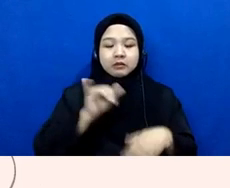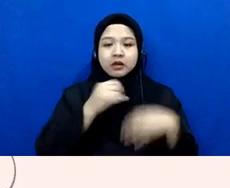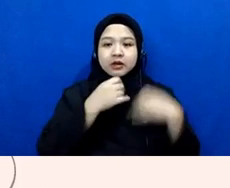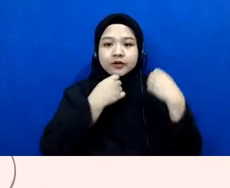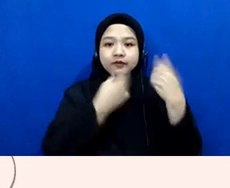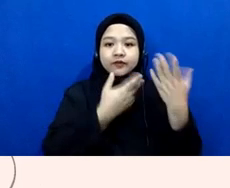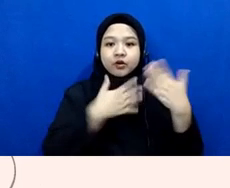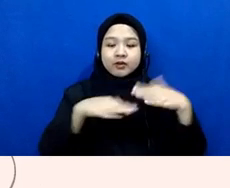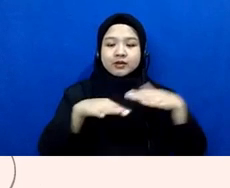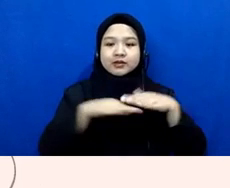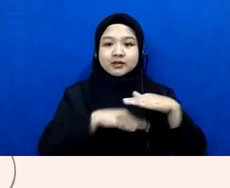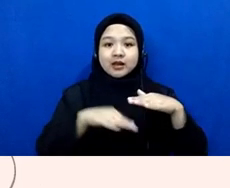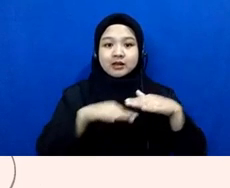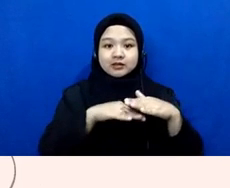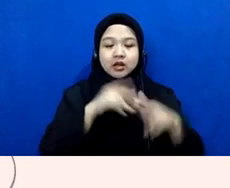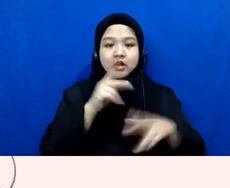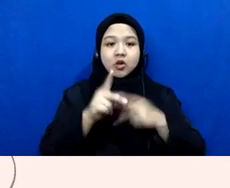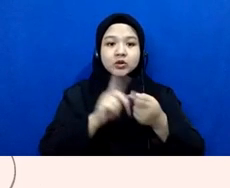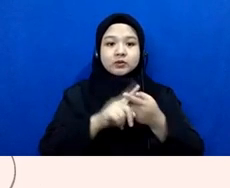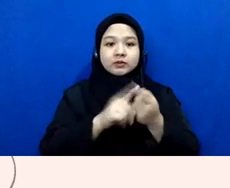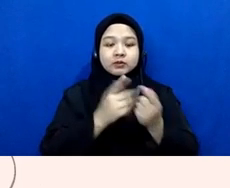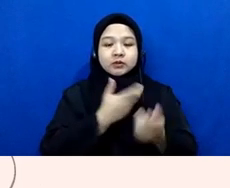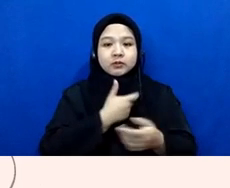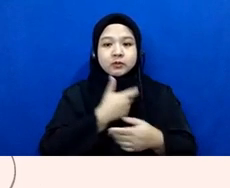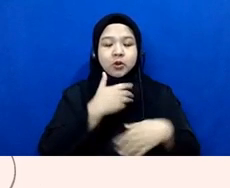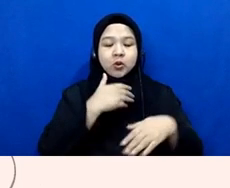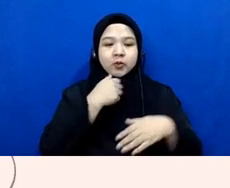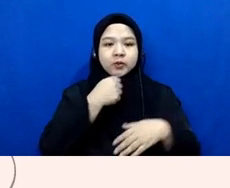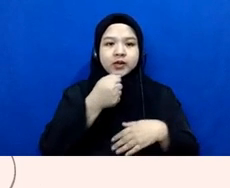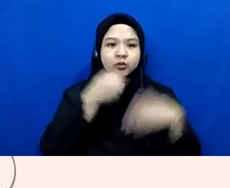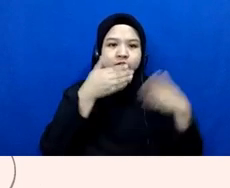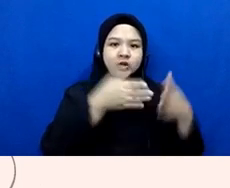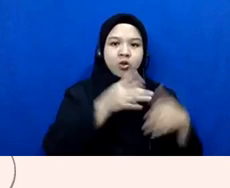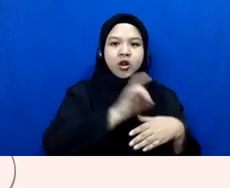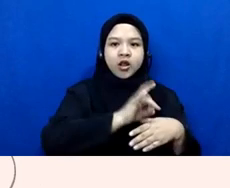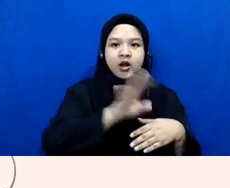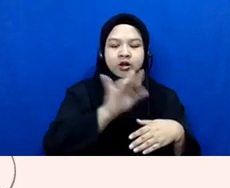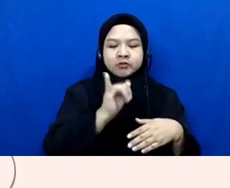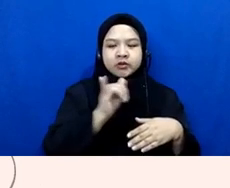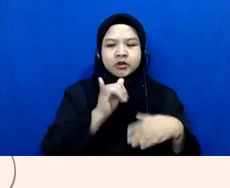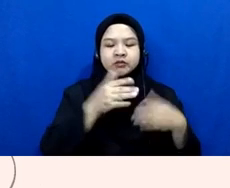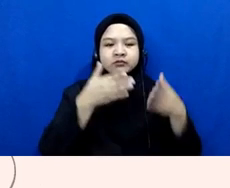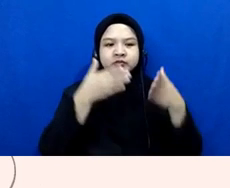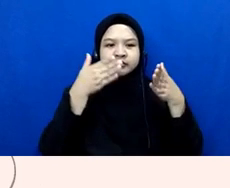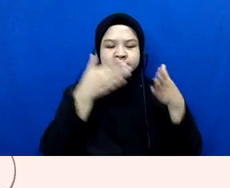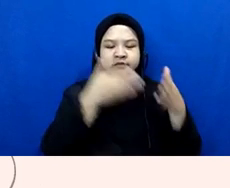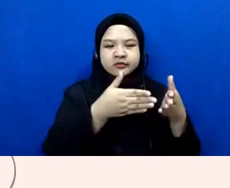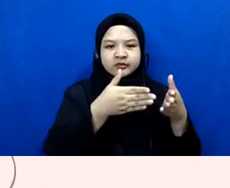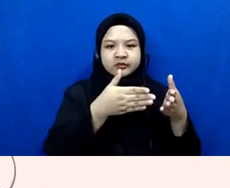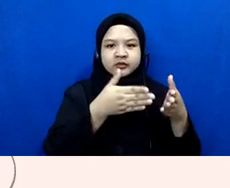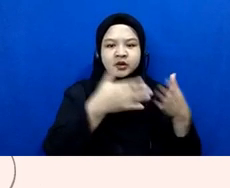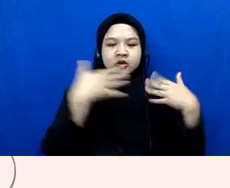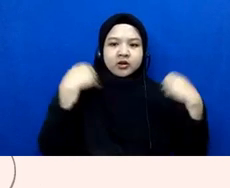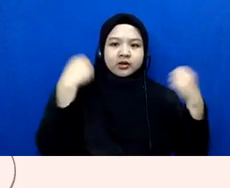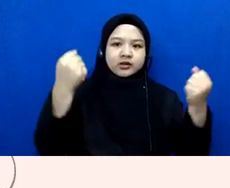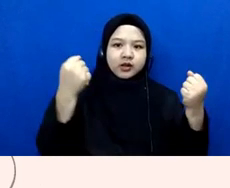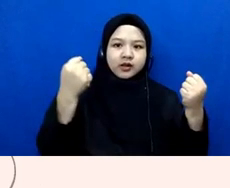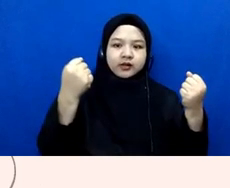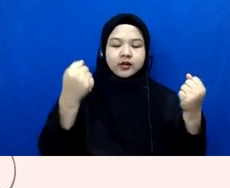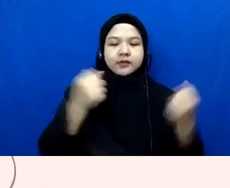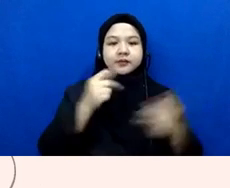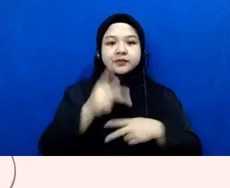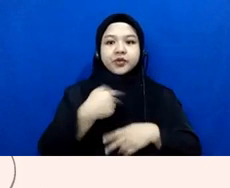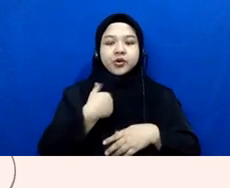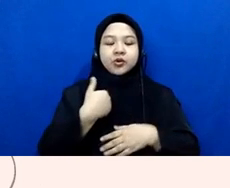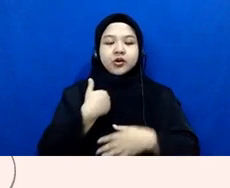dasar yang kalau teman-teman mau meliput sektor lain misalnya sektor apa ya kesehatan gitu ya kalau ada